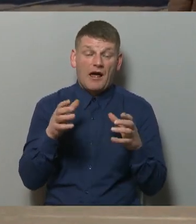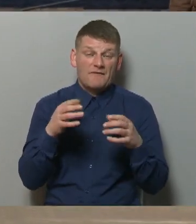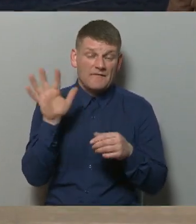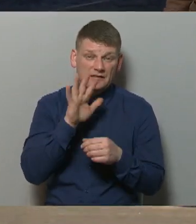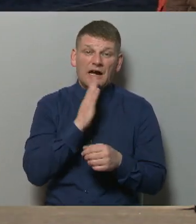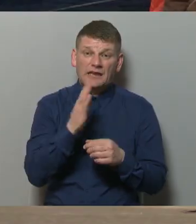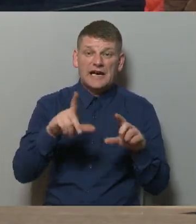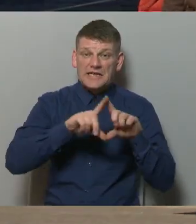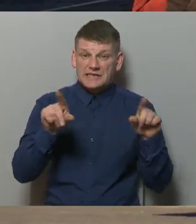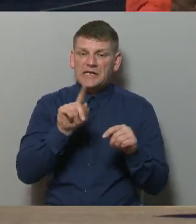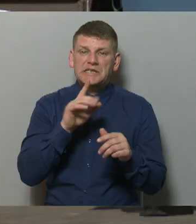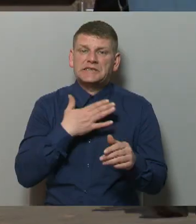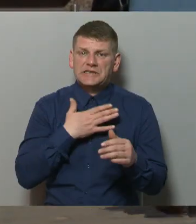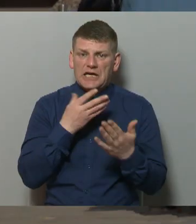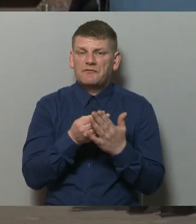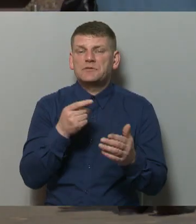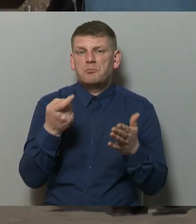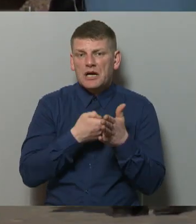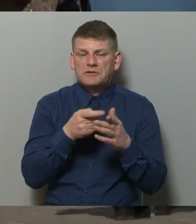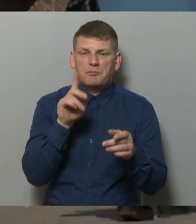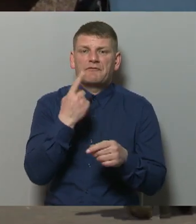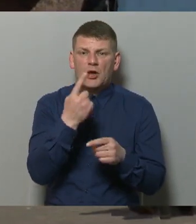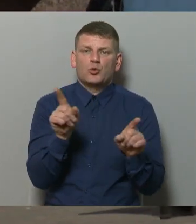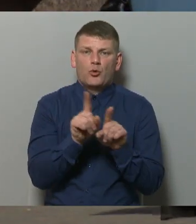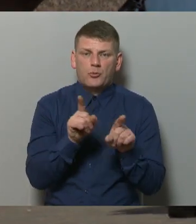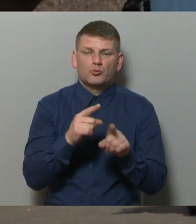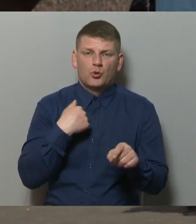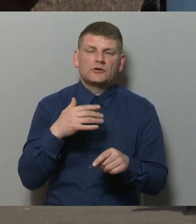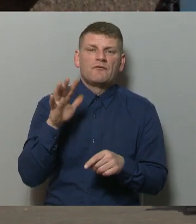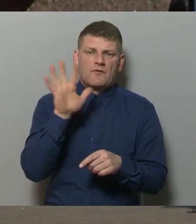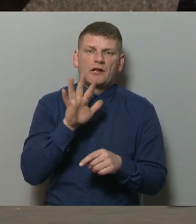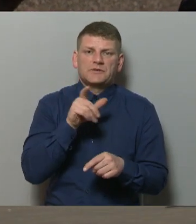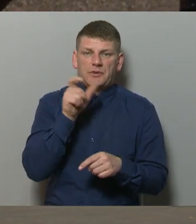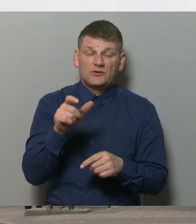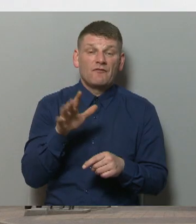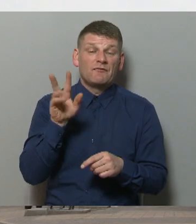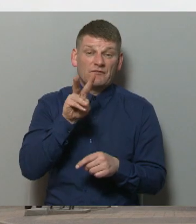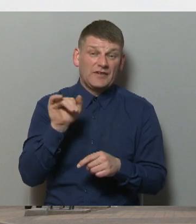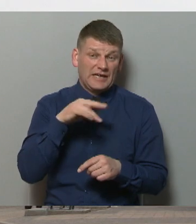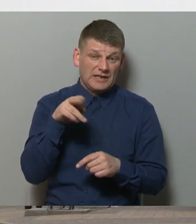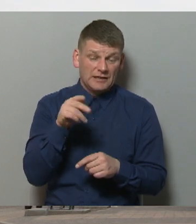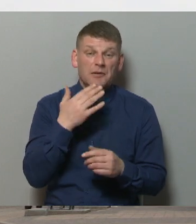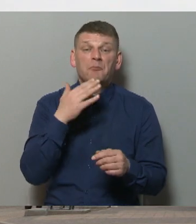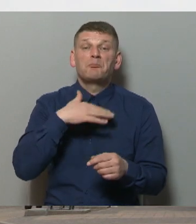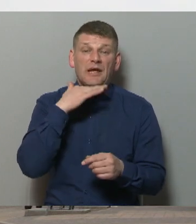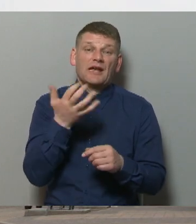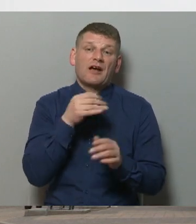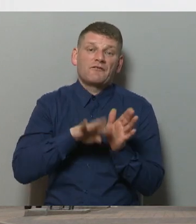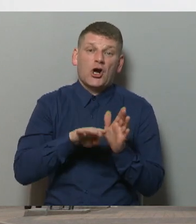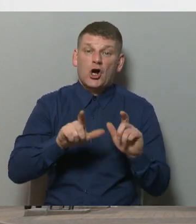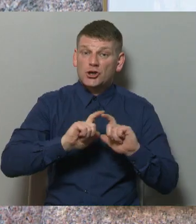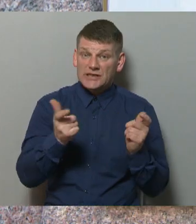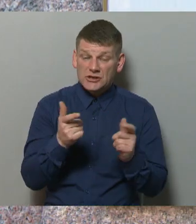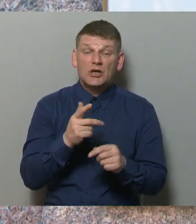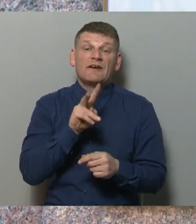katrai iestādēja savas prasības par vienu un to pašu mūsu valsts pilsoni. Valsts ieņēmumu dienestam pietiek ar vienkārši izziņu,